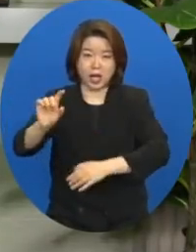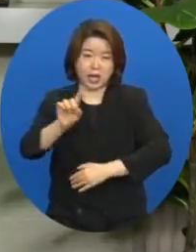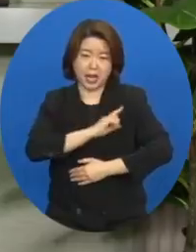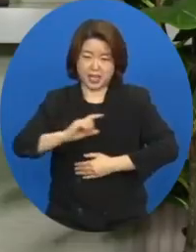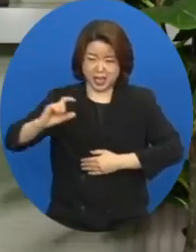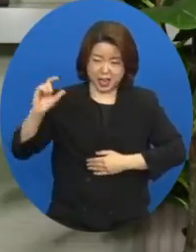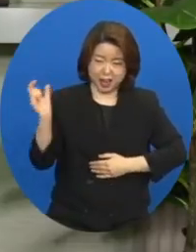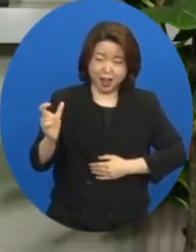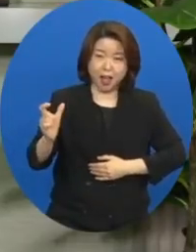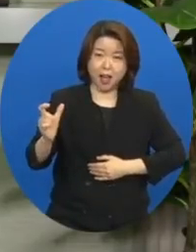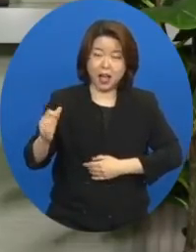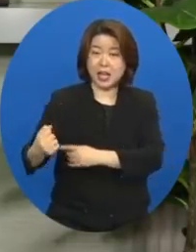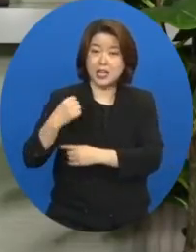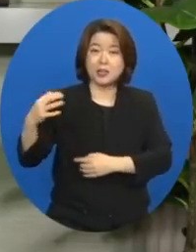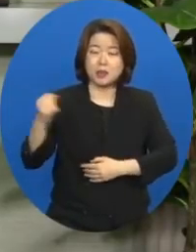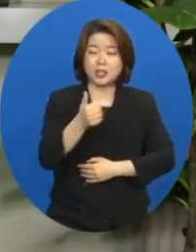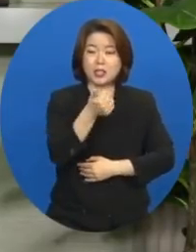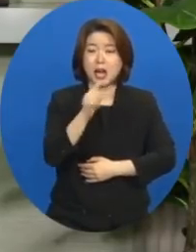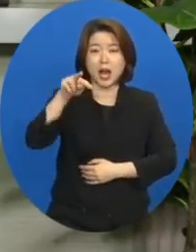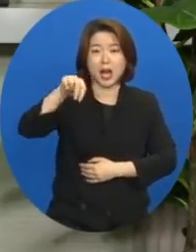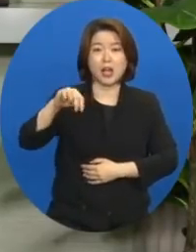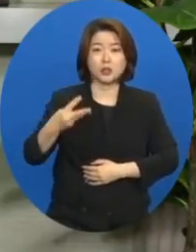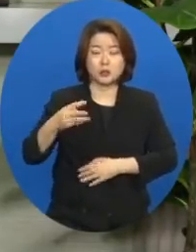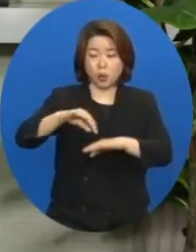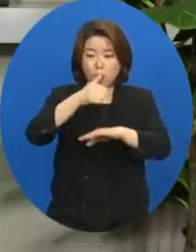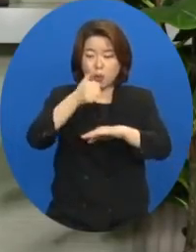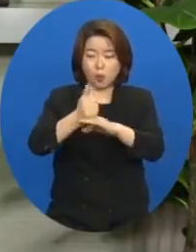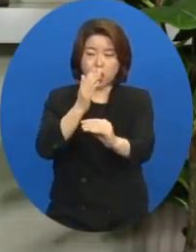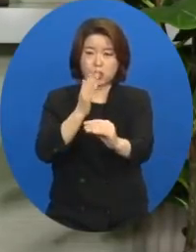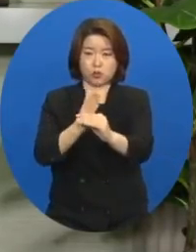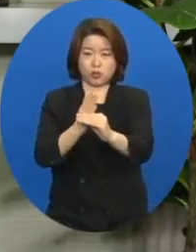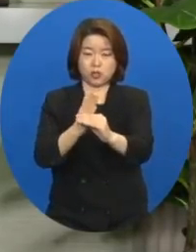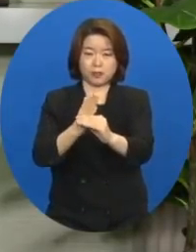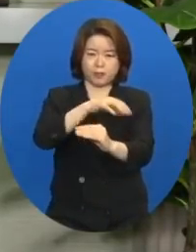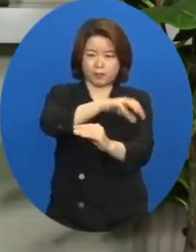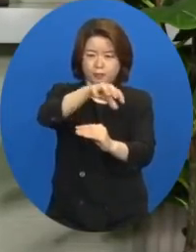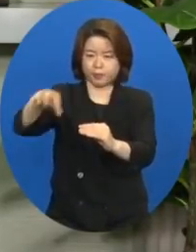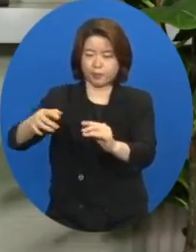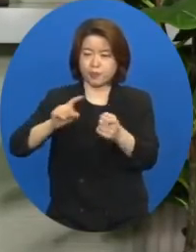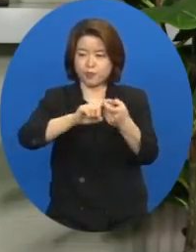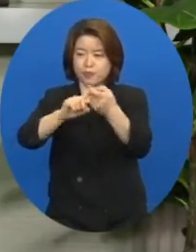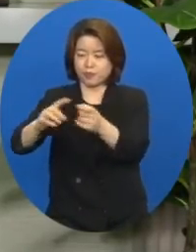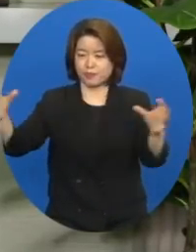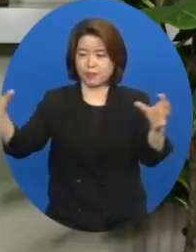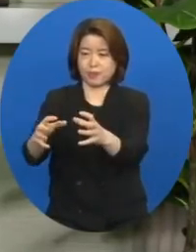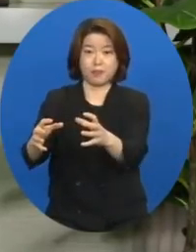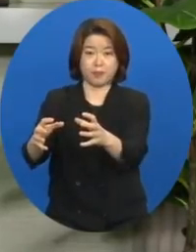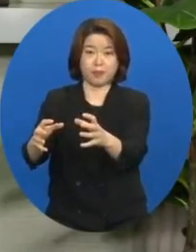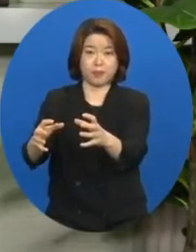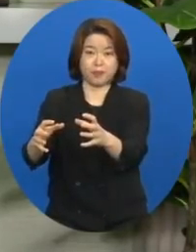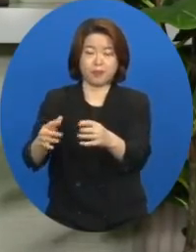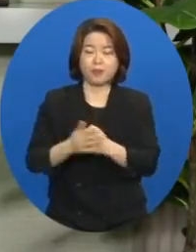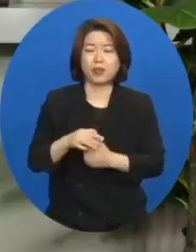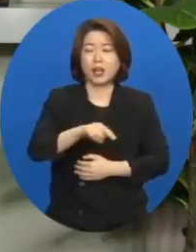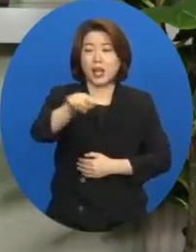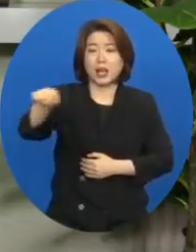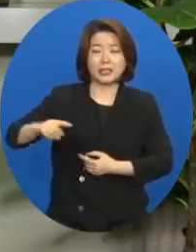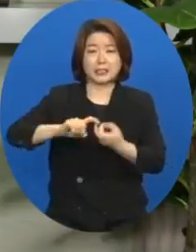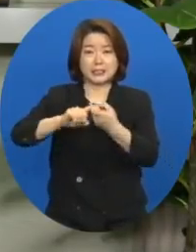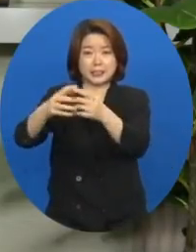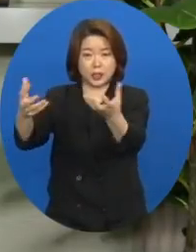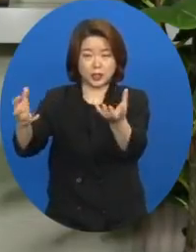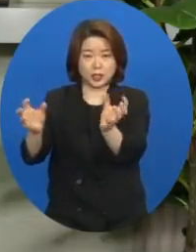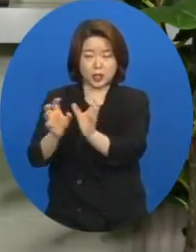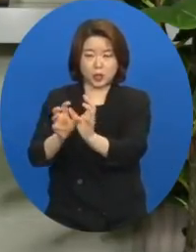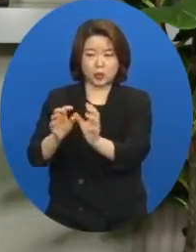가졌던 하솔이라고 하는 왕을 중심으로 대연합군이 형성이 됩니다. 그 연합군의 규모가